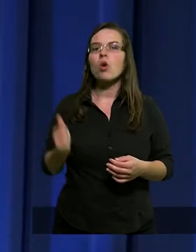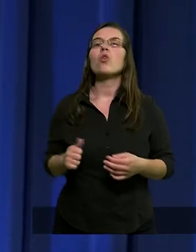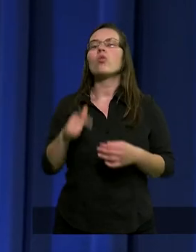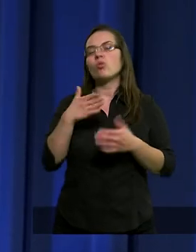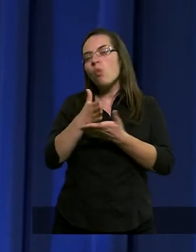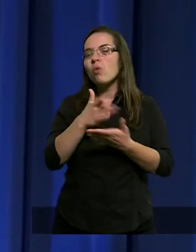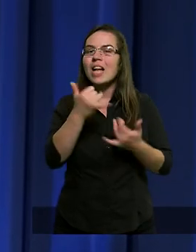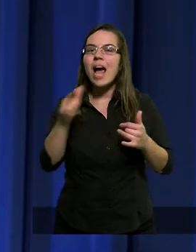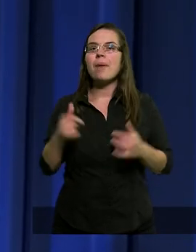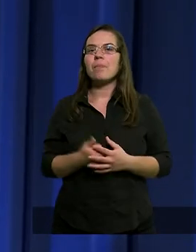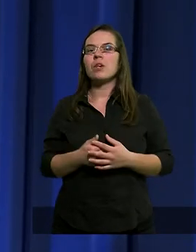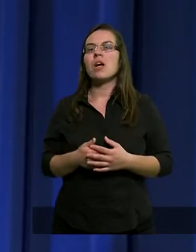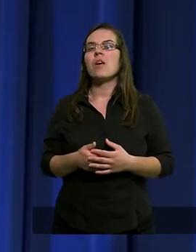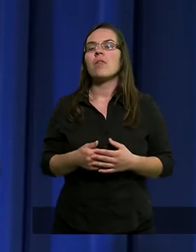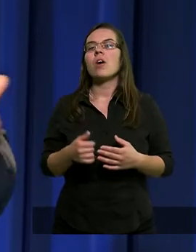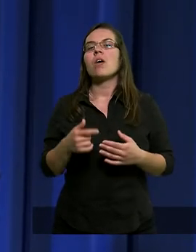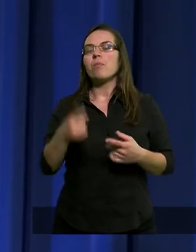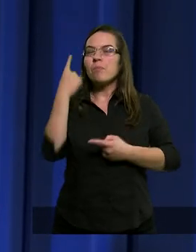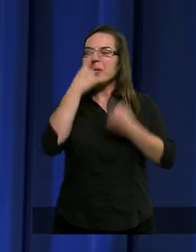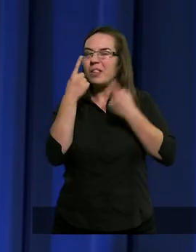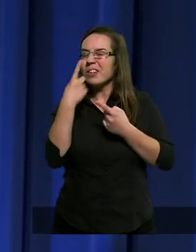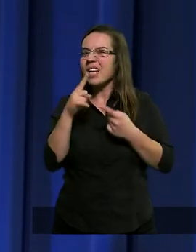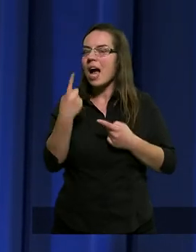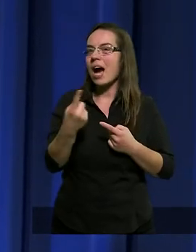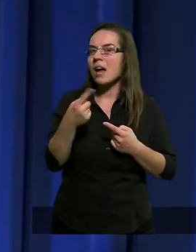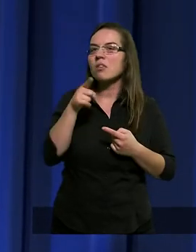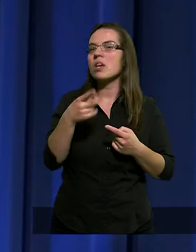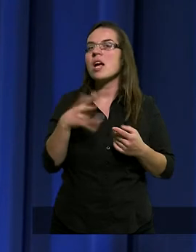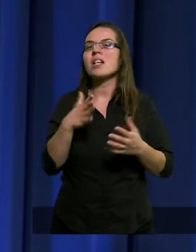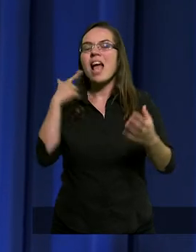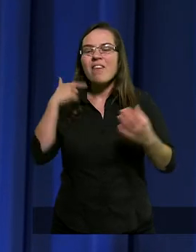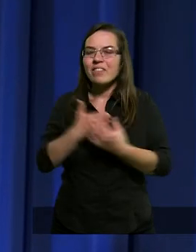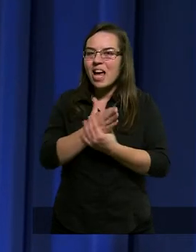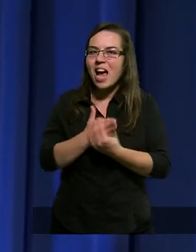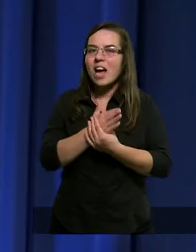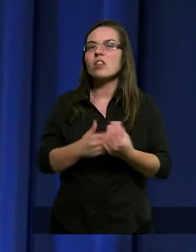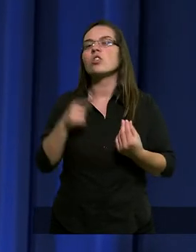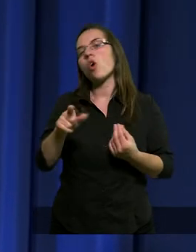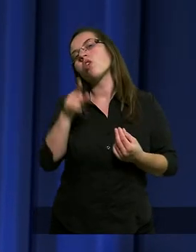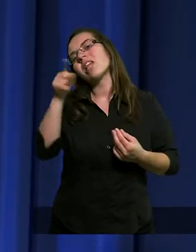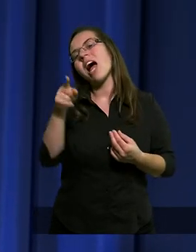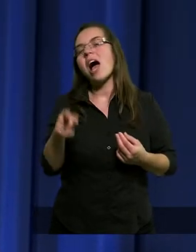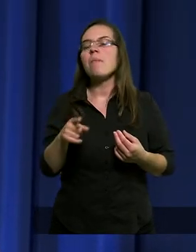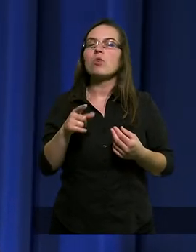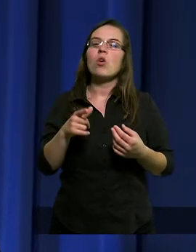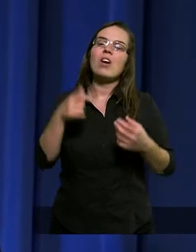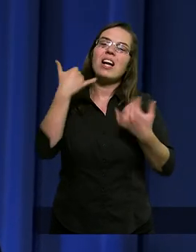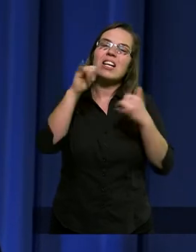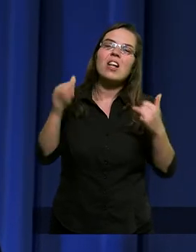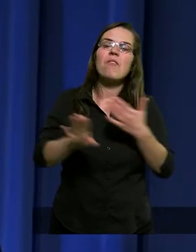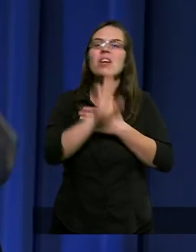o słudze. Nieraz się myśli, że ten niewierny to tam świat